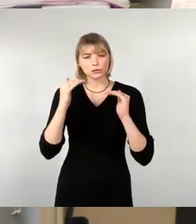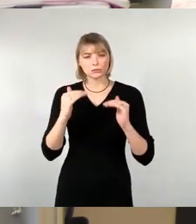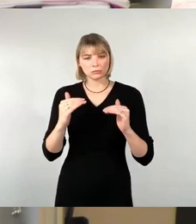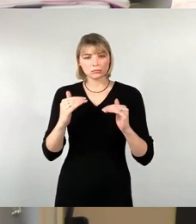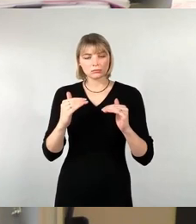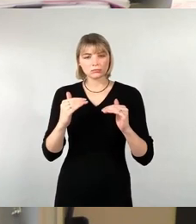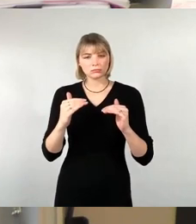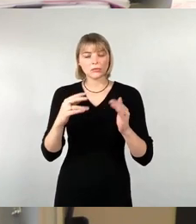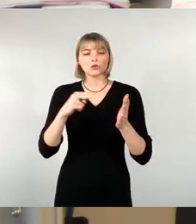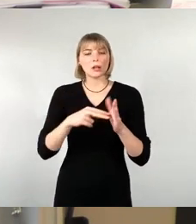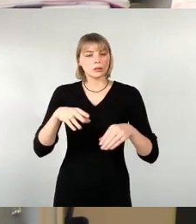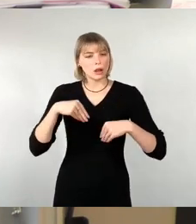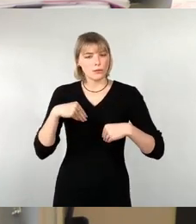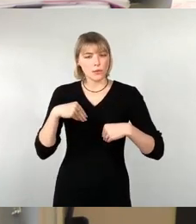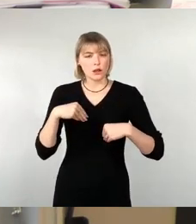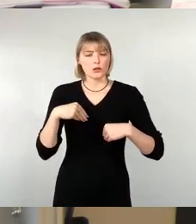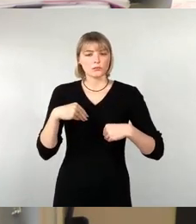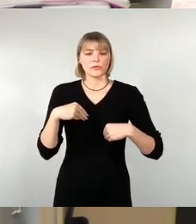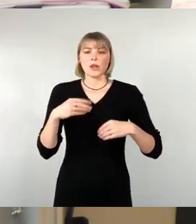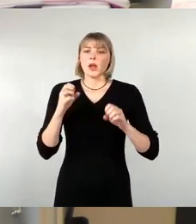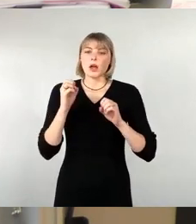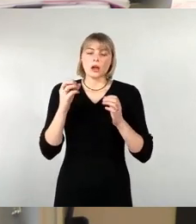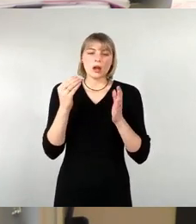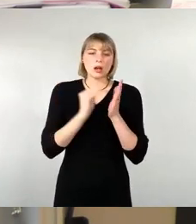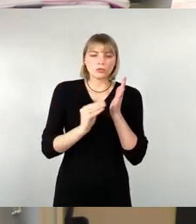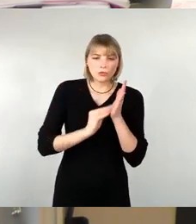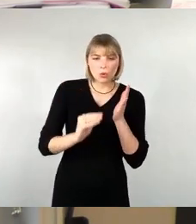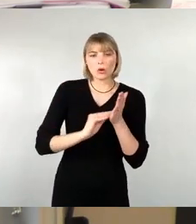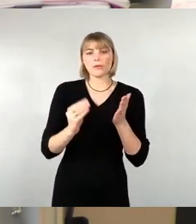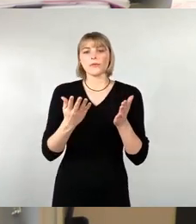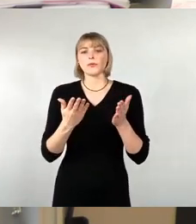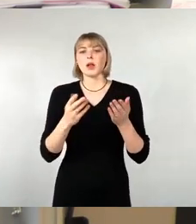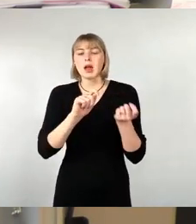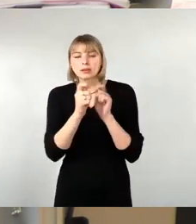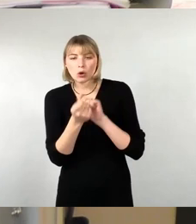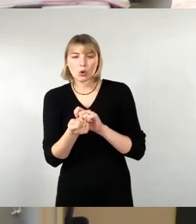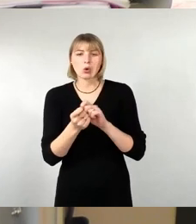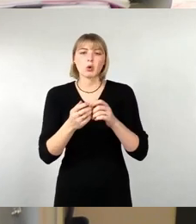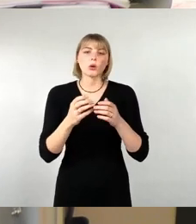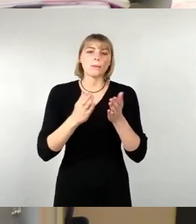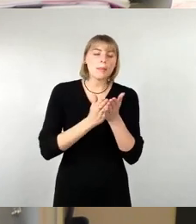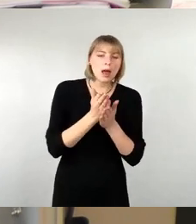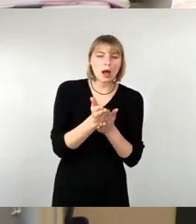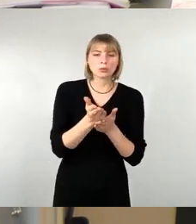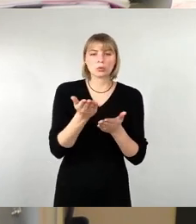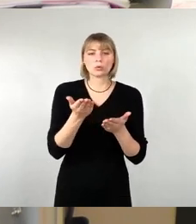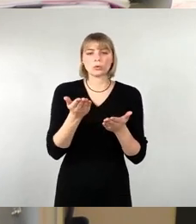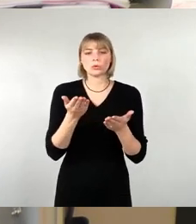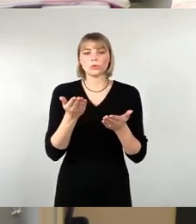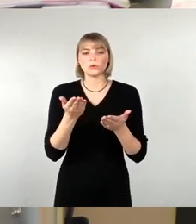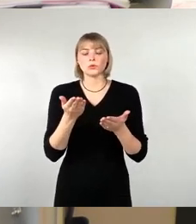zu Entwürfen, zu Änderungen und den grundlegenden Planungen und Programmen der Landeshauptstadt Dresden